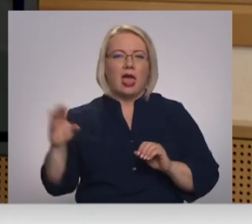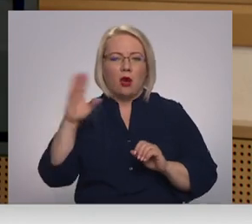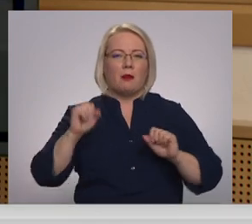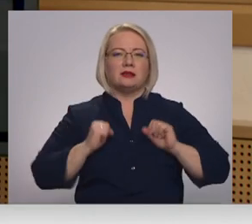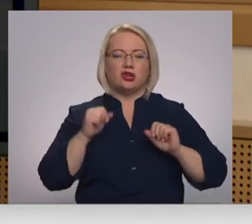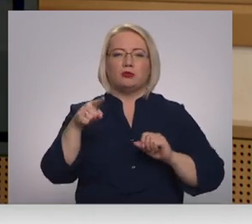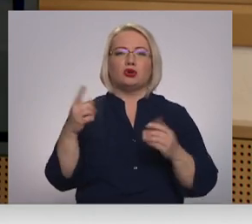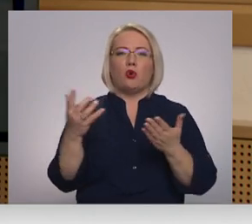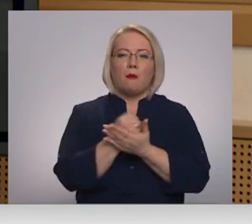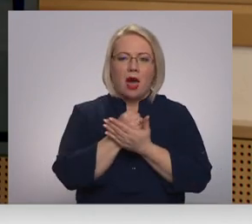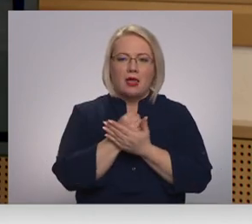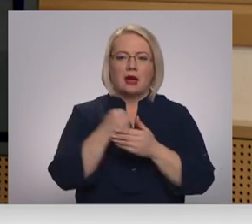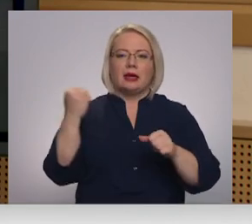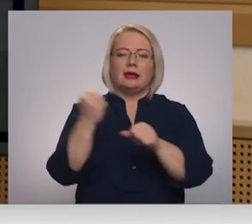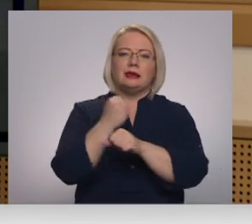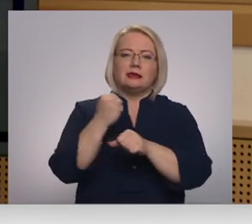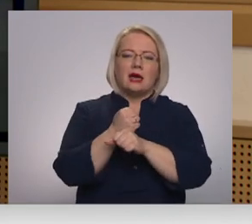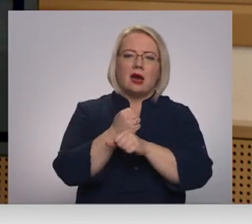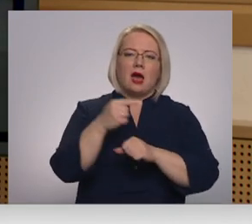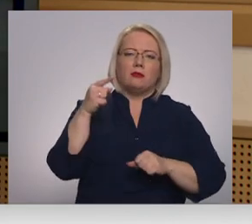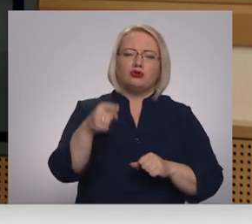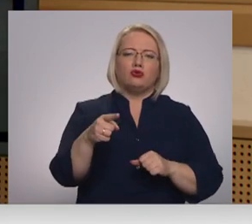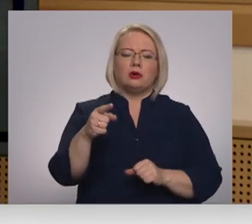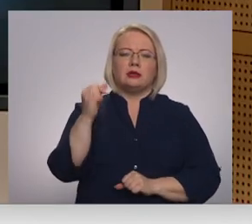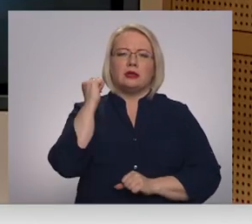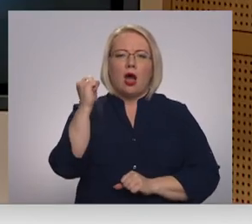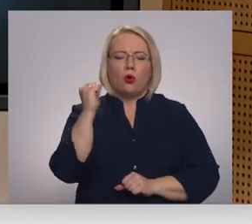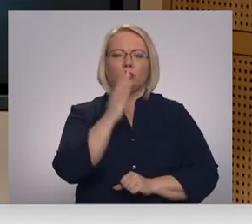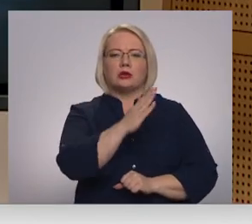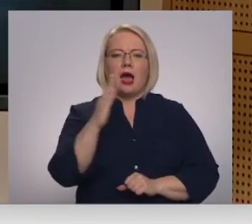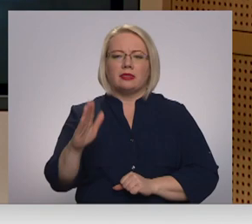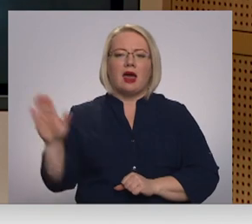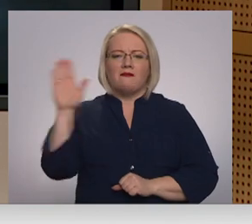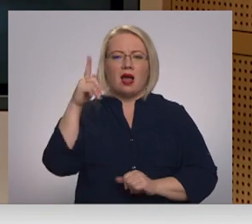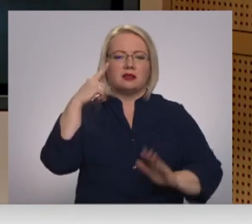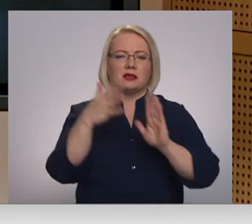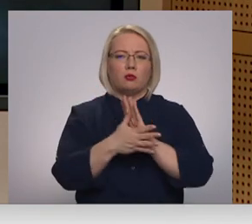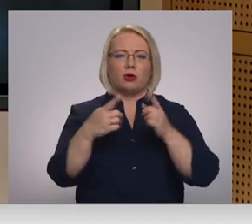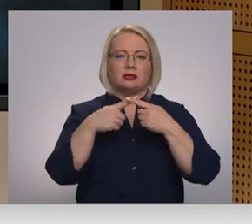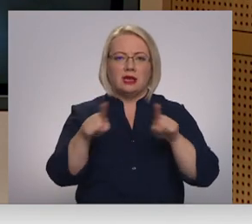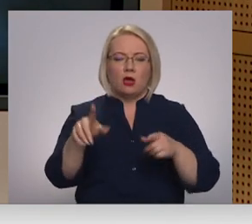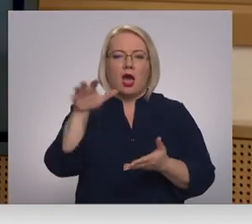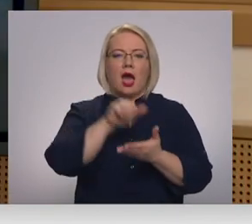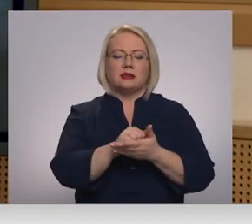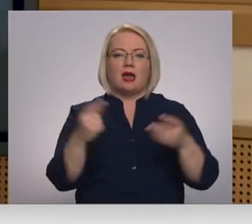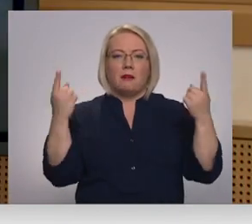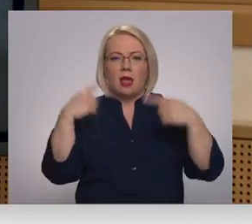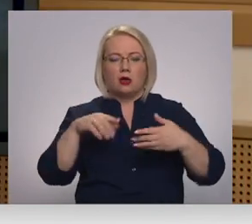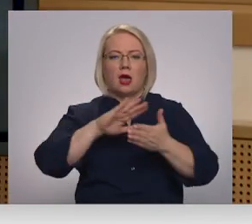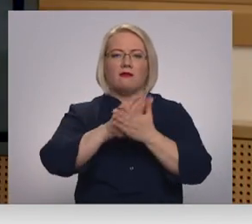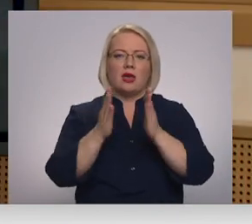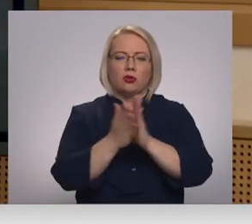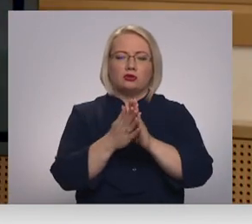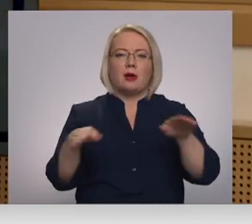panākt, bet bieži vien to izdarām par vēlu. Šos draudus katra dalībās saprot citādi, un tas aizņem laiku, lai vienotos par līdzīgu